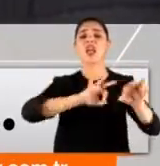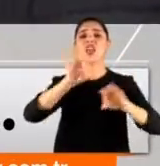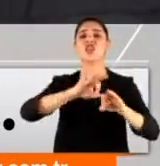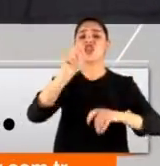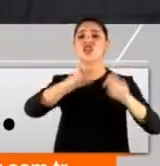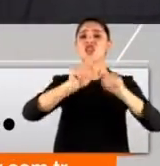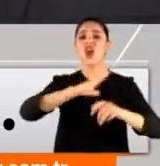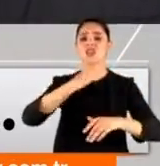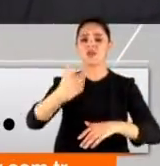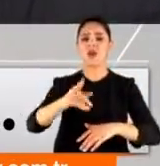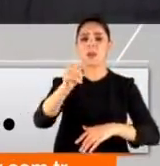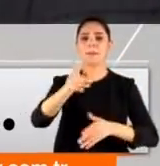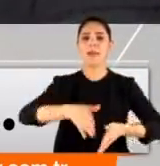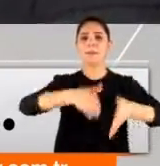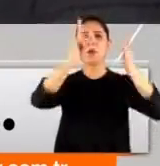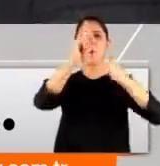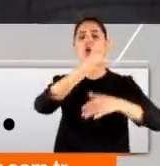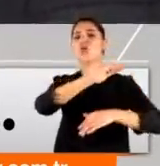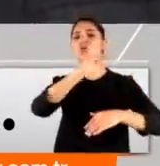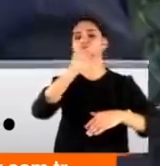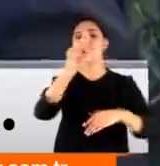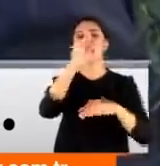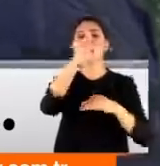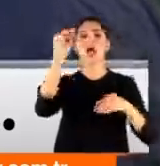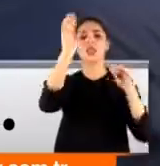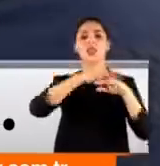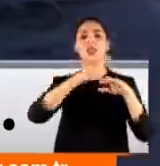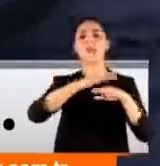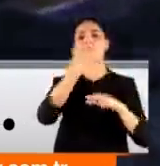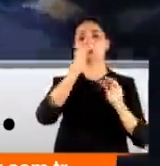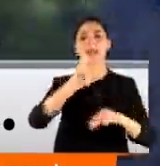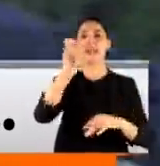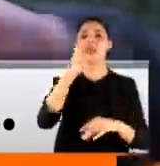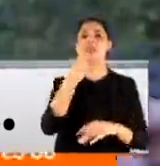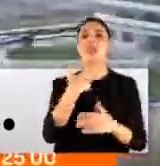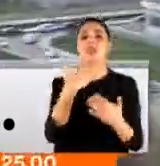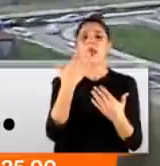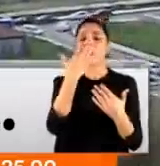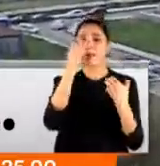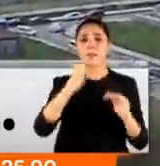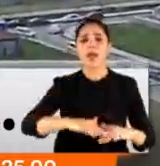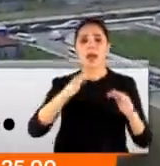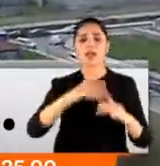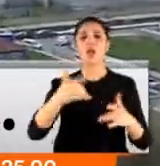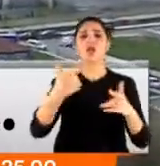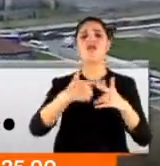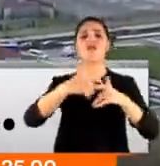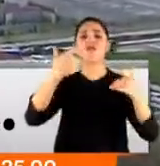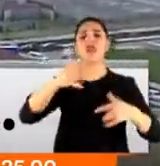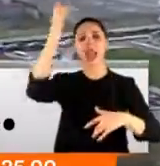üzerine yapılacakken sadece 1 blokta 13 kat yapıldı, öylece kaldı. 8 yıldır bekliyorum. Mağdurum. Fikirtepe'nin 3'te